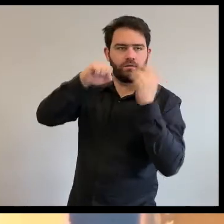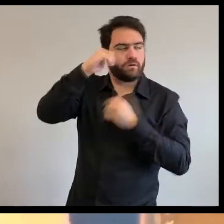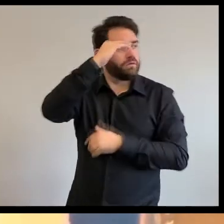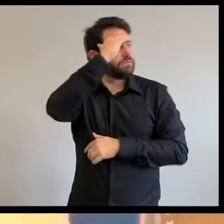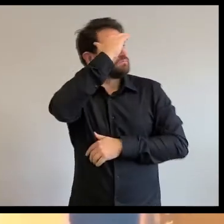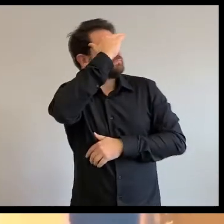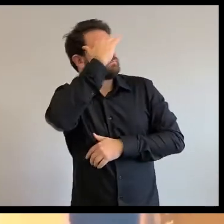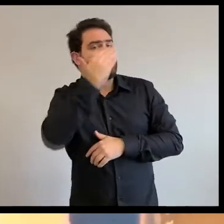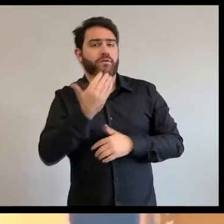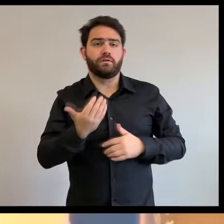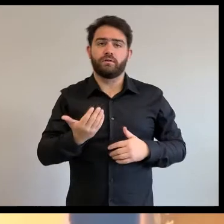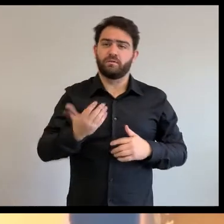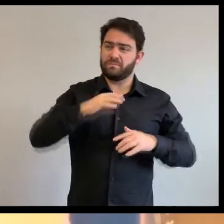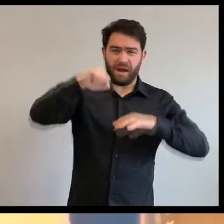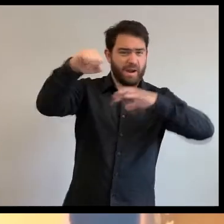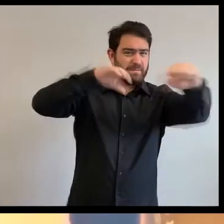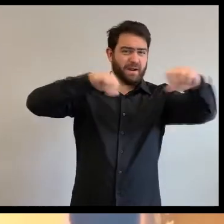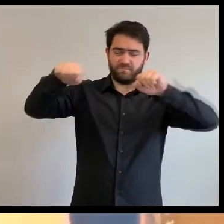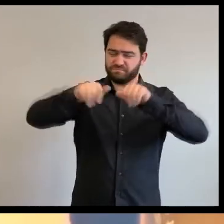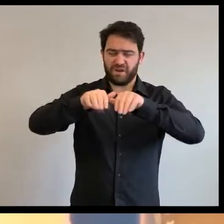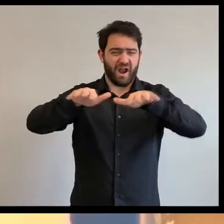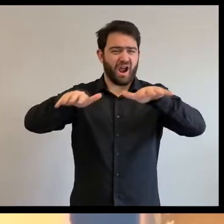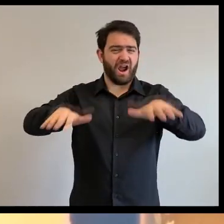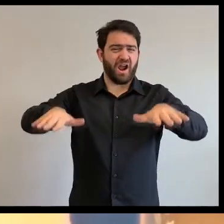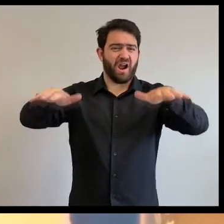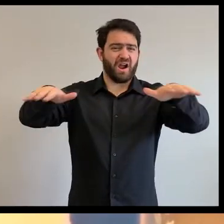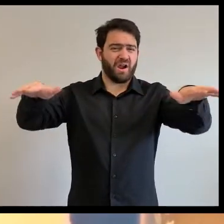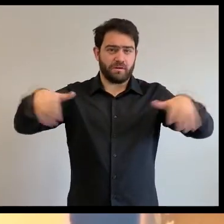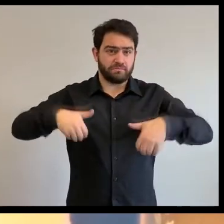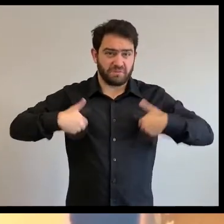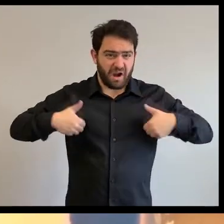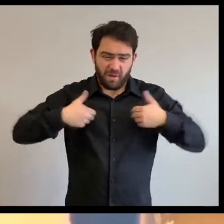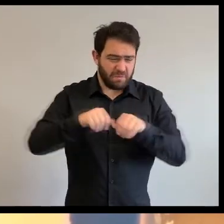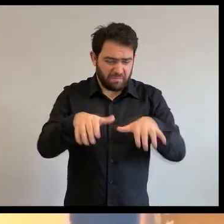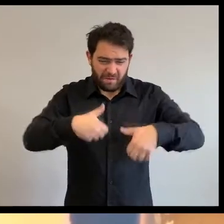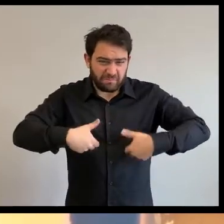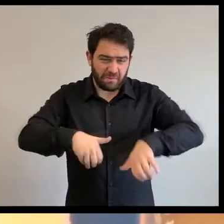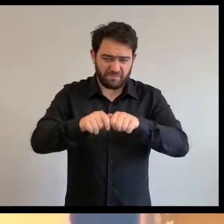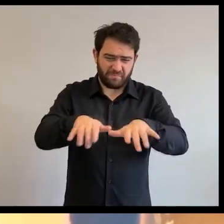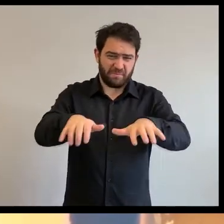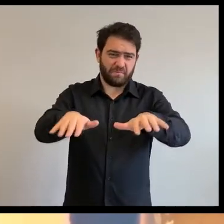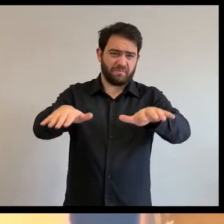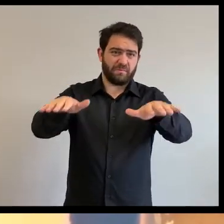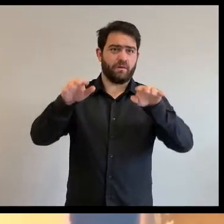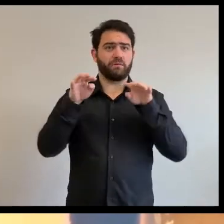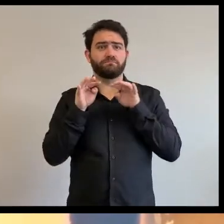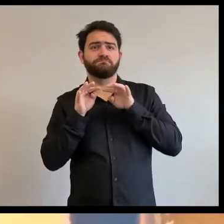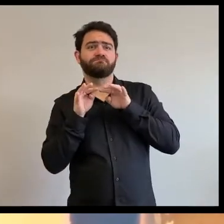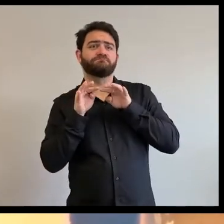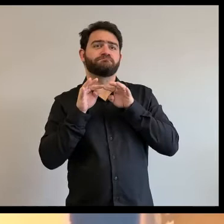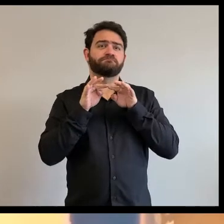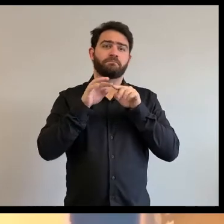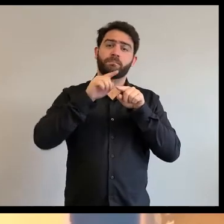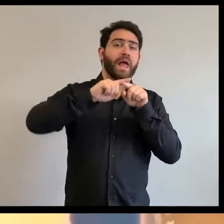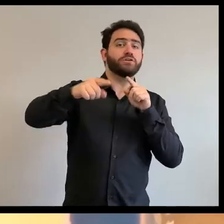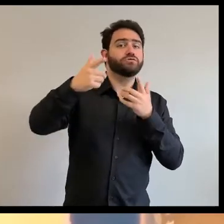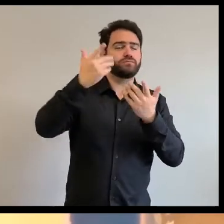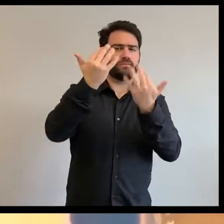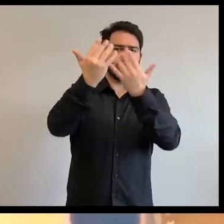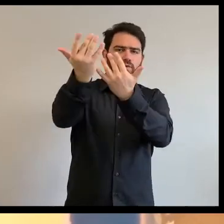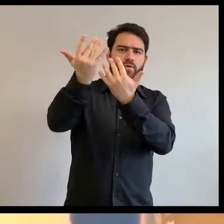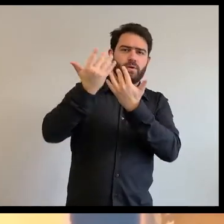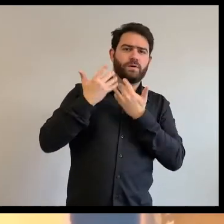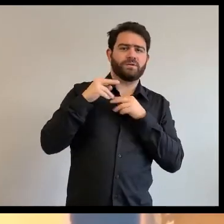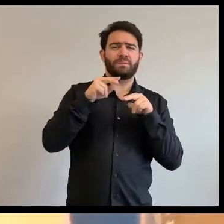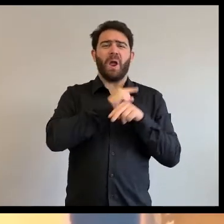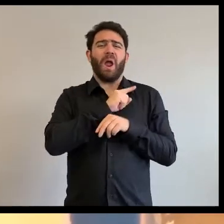Les capybaras, ils cherchaient un endroit pour passer mais le feu était énorme. Dans le ciel, les oiseaux